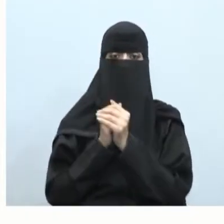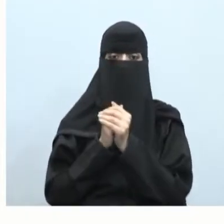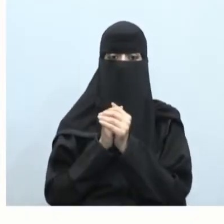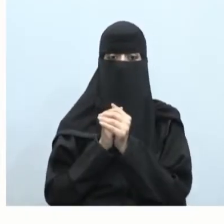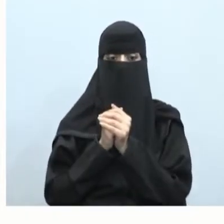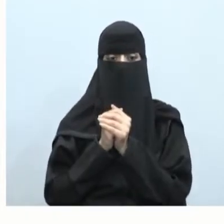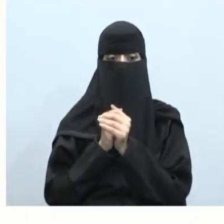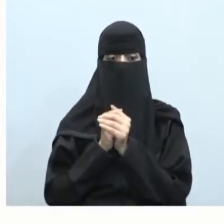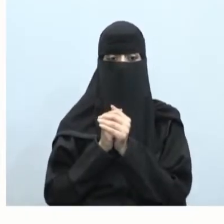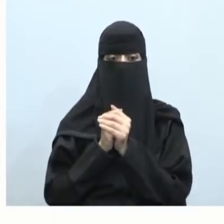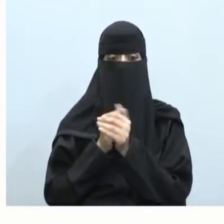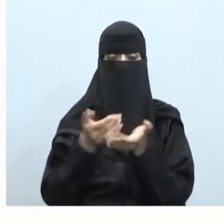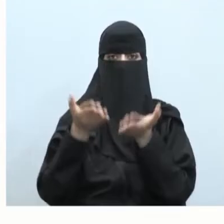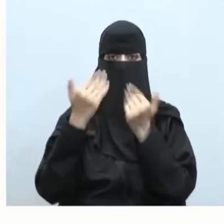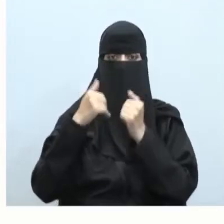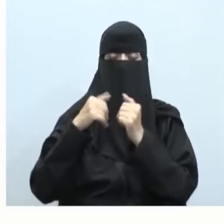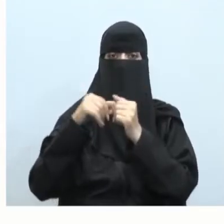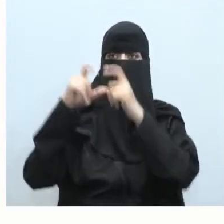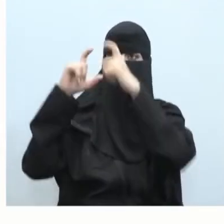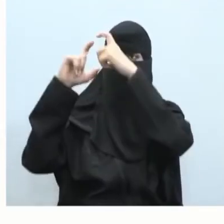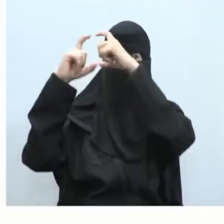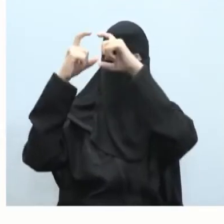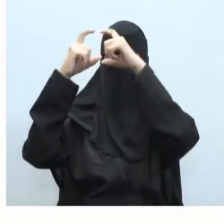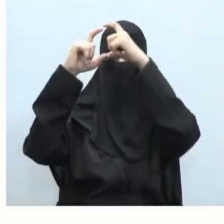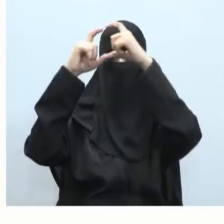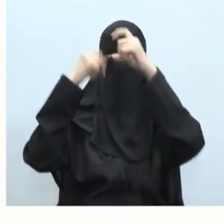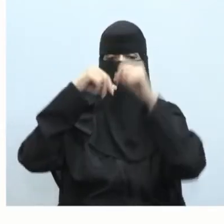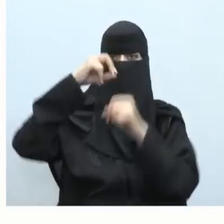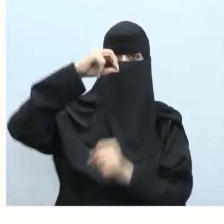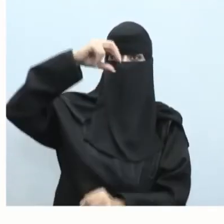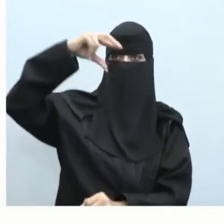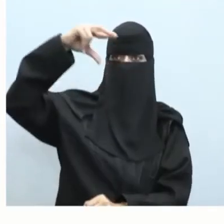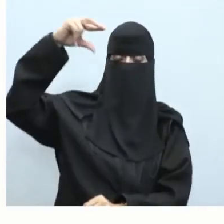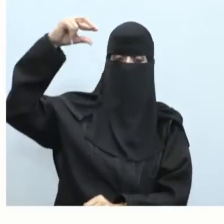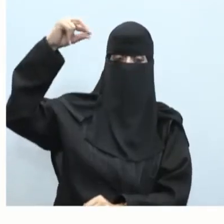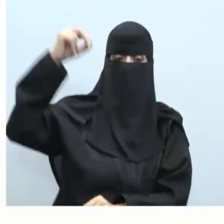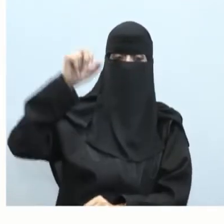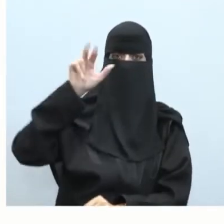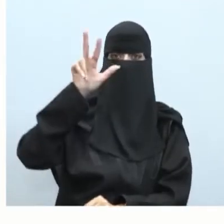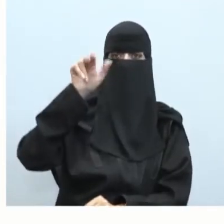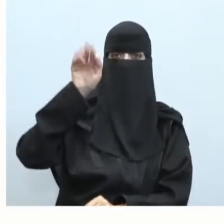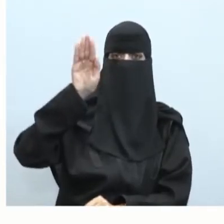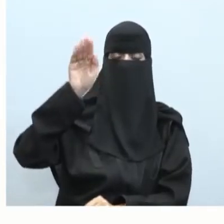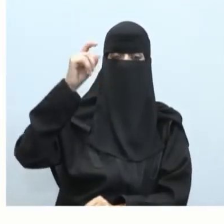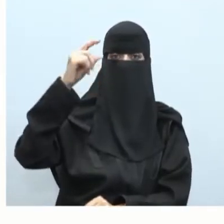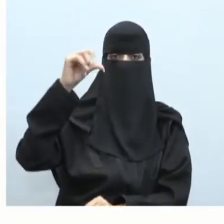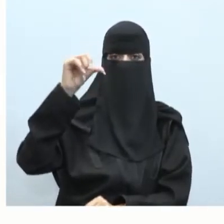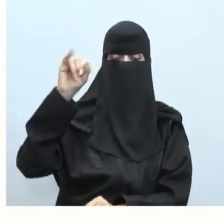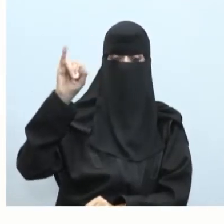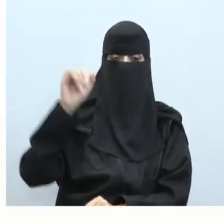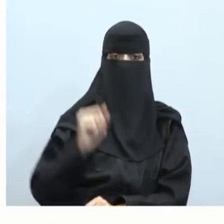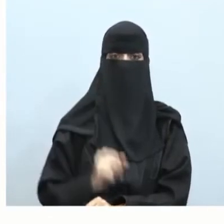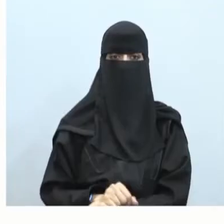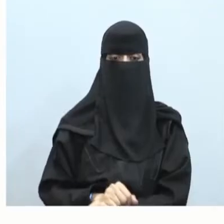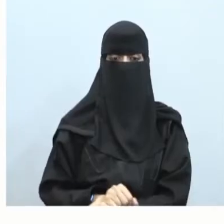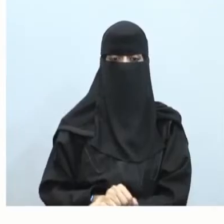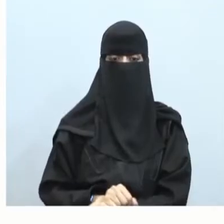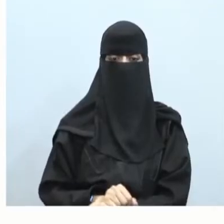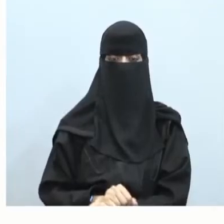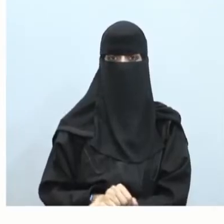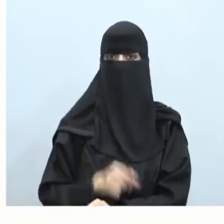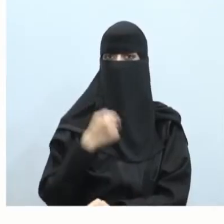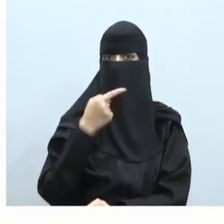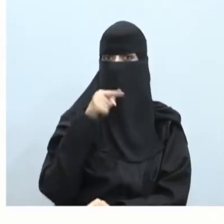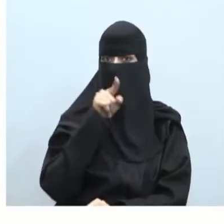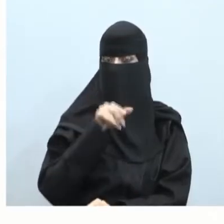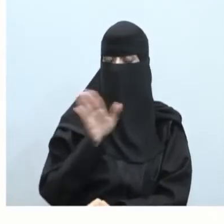والأقمار والمذنبات والسدم السدم كما